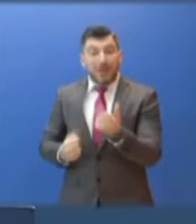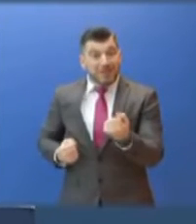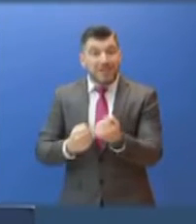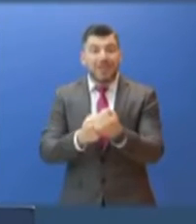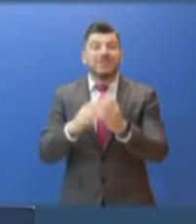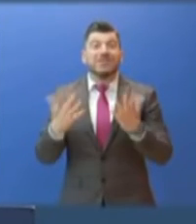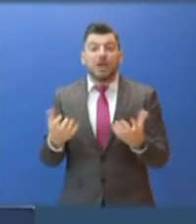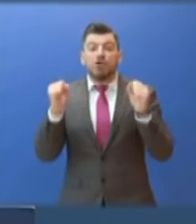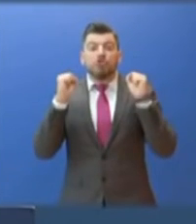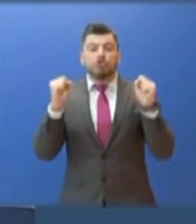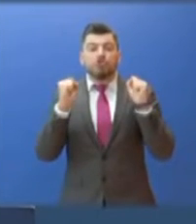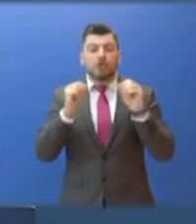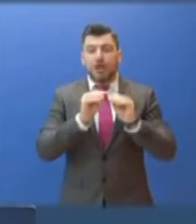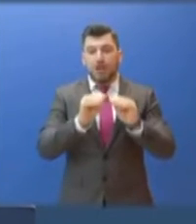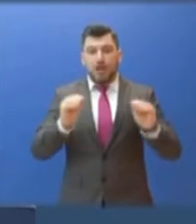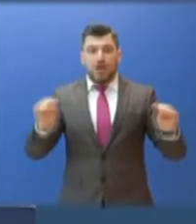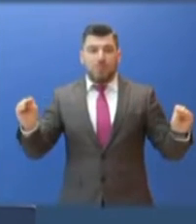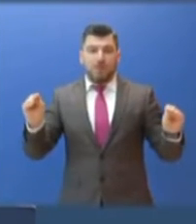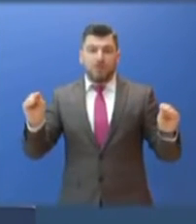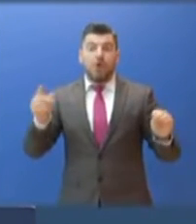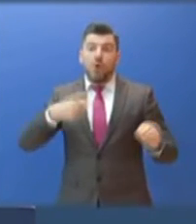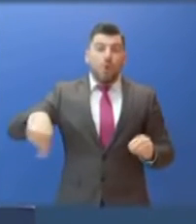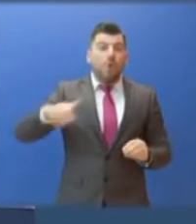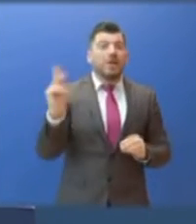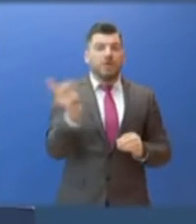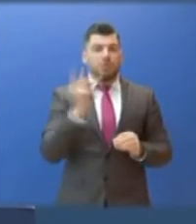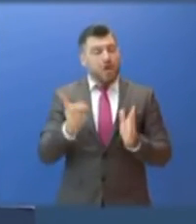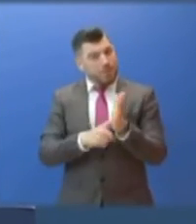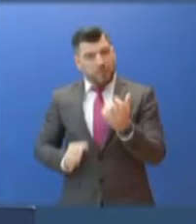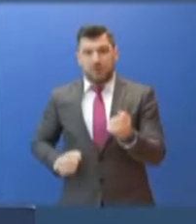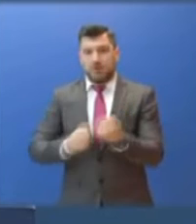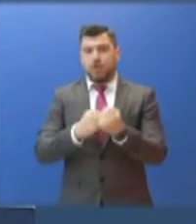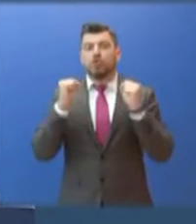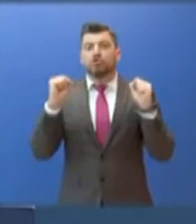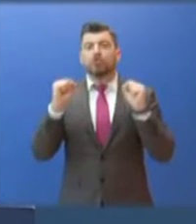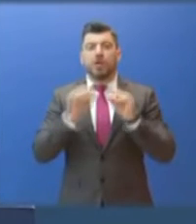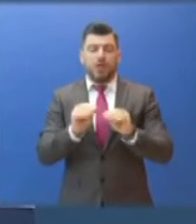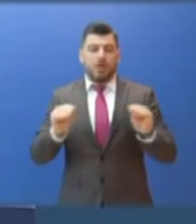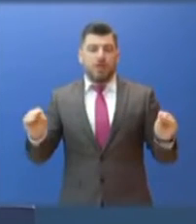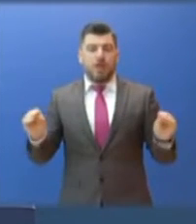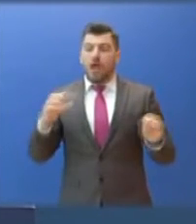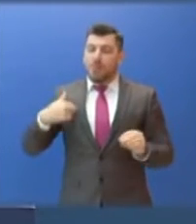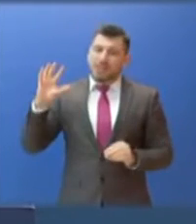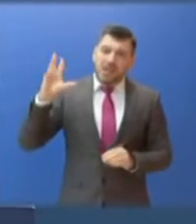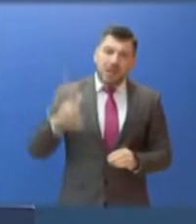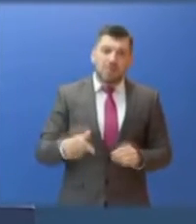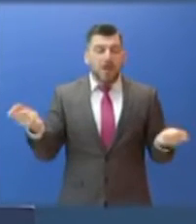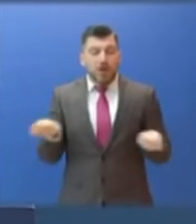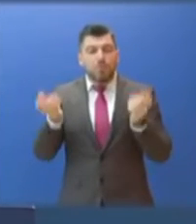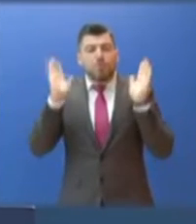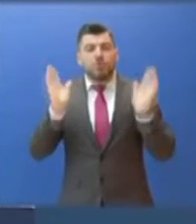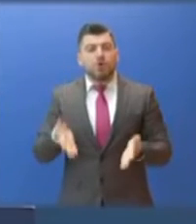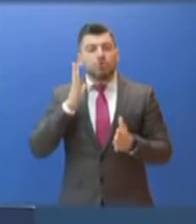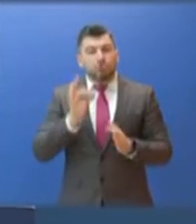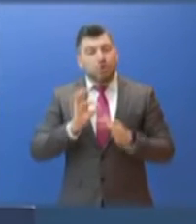αυτή. Είναι χρέος της ευρύτερης κοινωνίας να στηρίξει τη διαζώση της εκπαίδευσης και θα συνεχίζουμε καθημερινά να κάνουμε ό,τι μπορούμε προκειμένου να συνεχιστεί